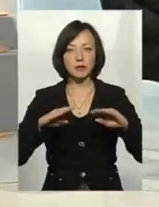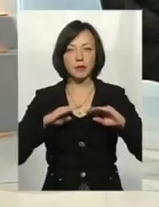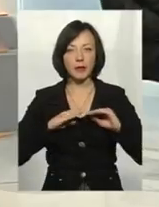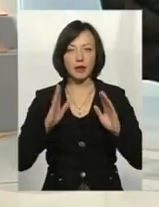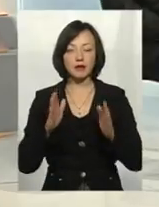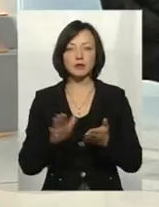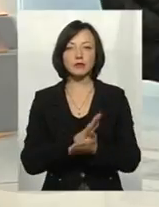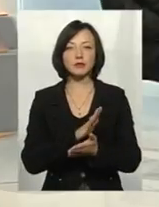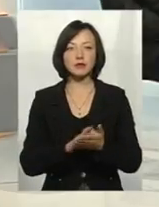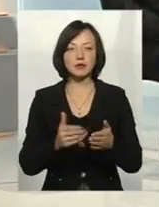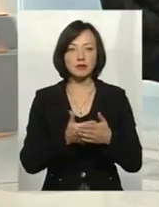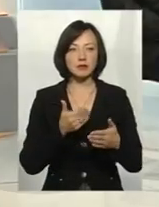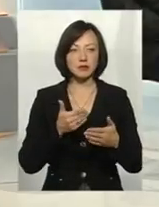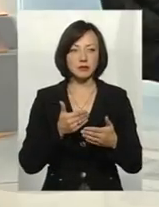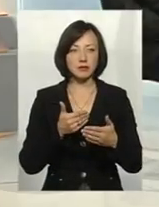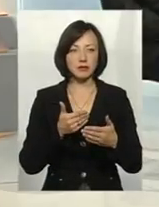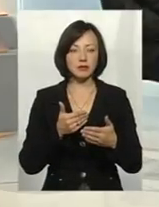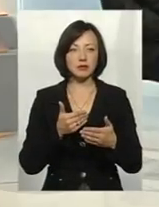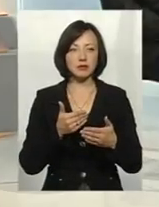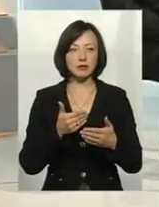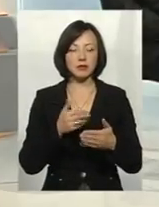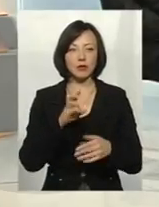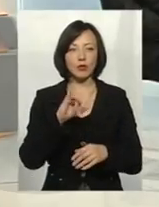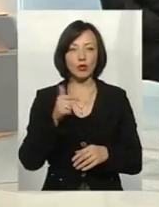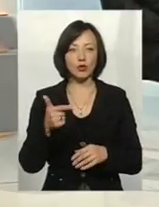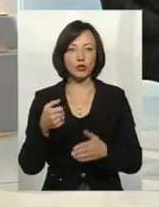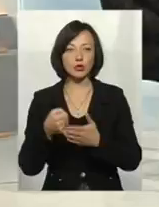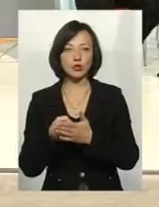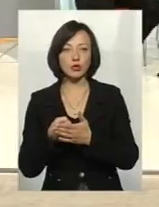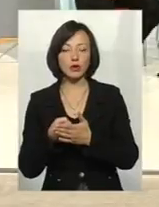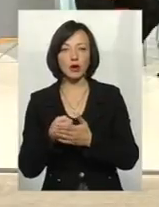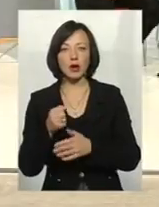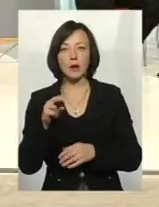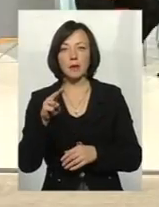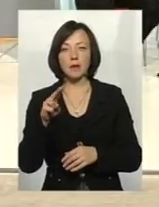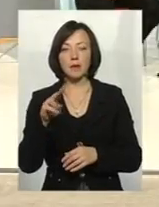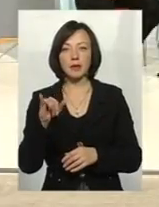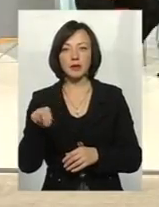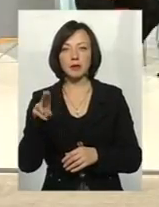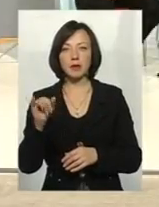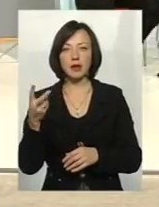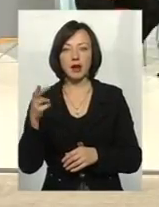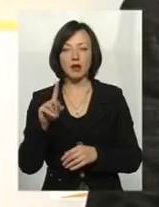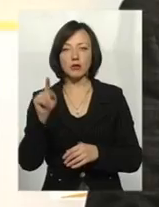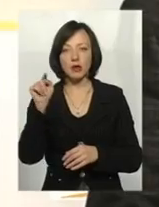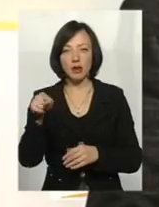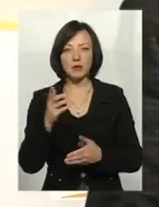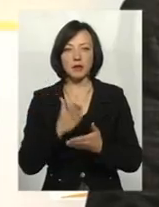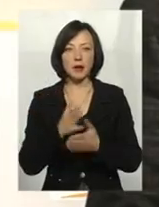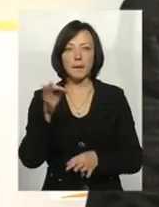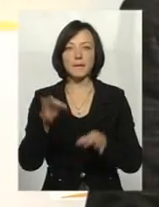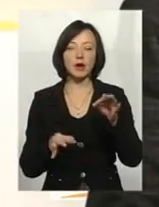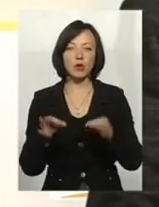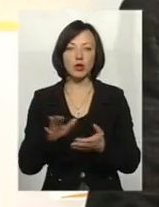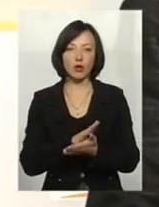розчищали від Південного Бугу до Коскурівського підпілля. Тому що там йде природна